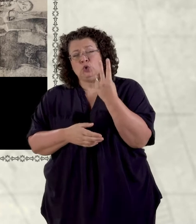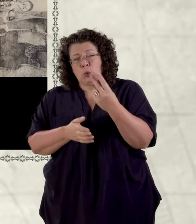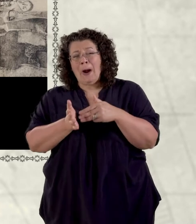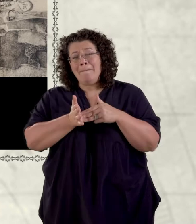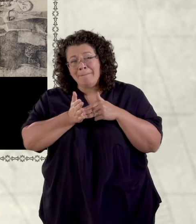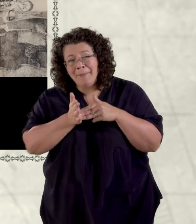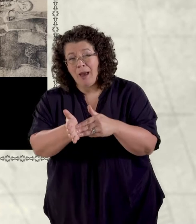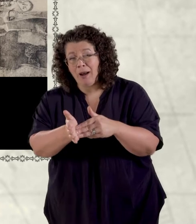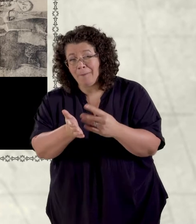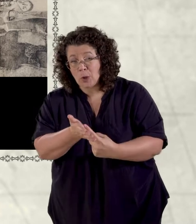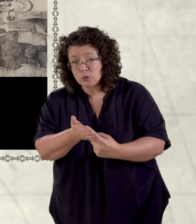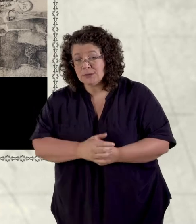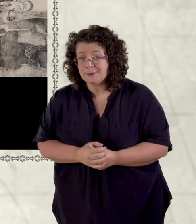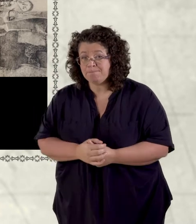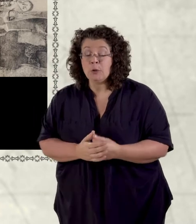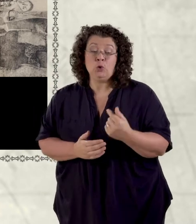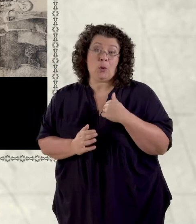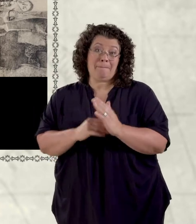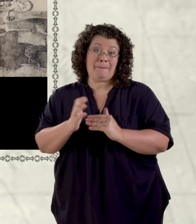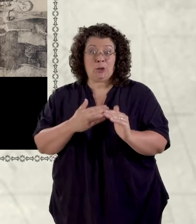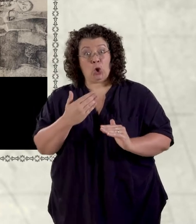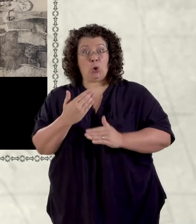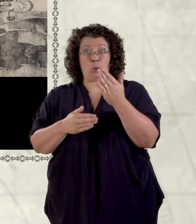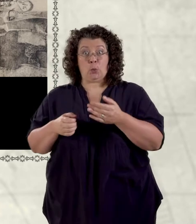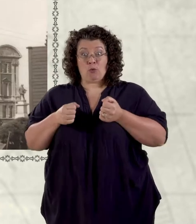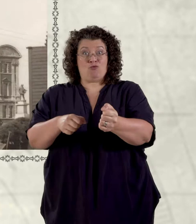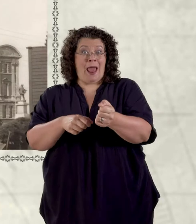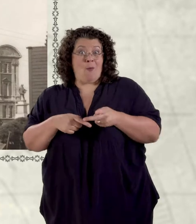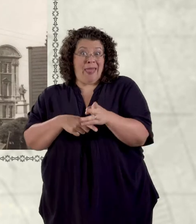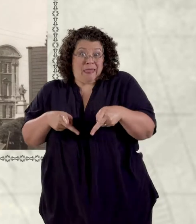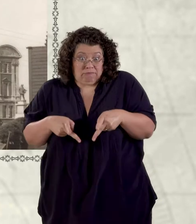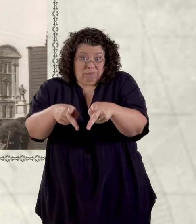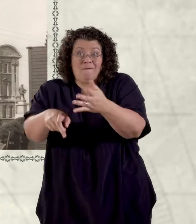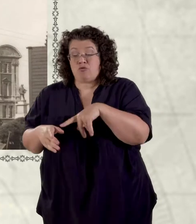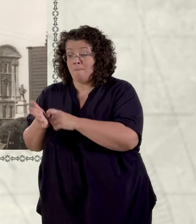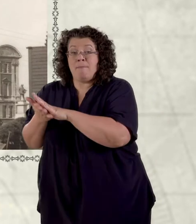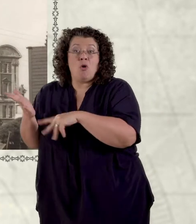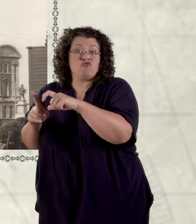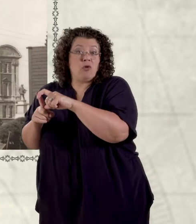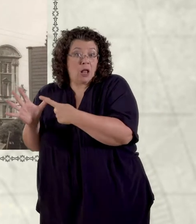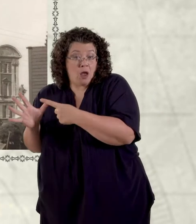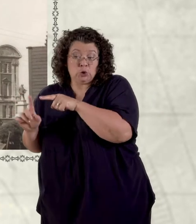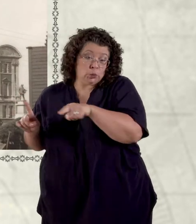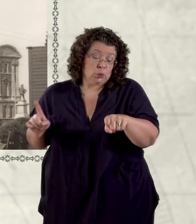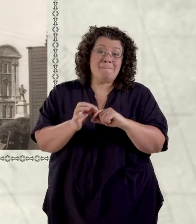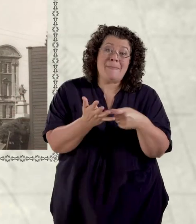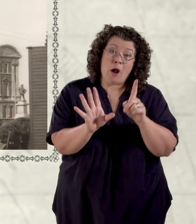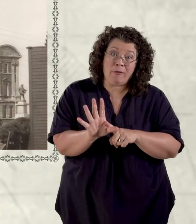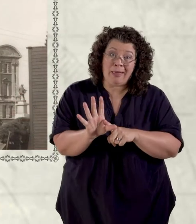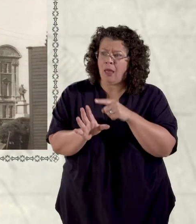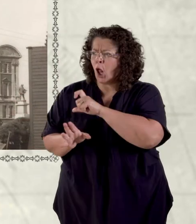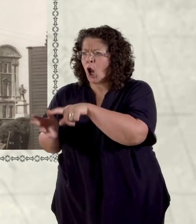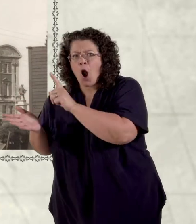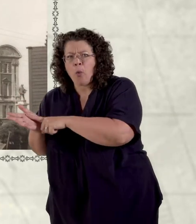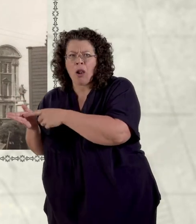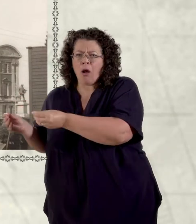gostio broni ddwy filiwn o bunnoedd. Nis i adeiladu rael ffordd arall. O'r ond